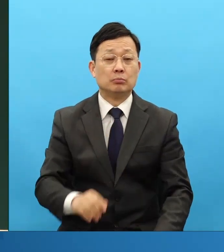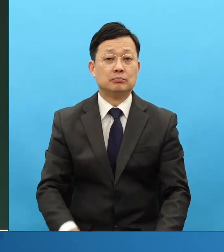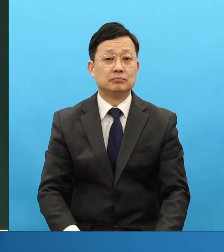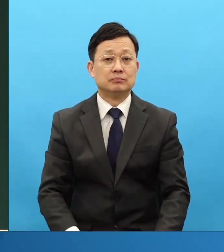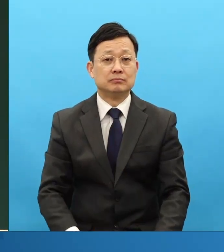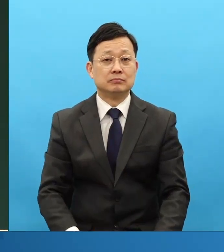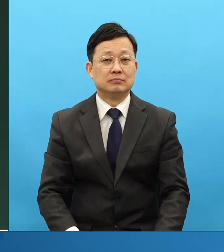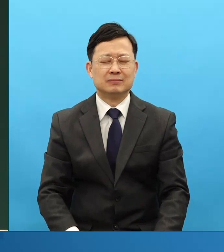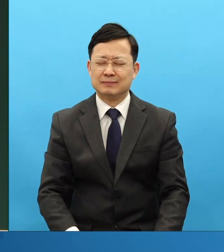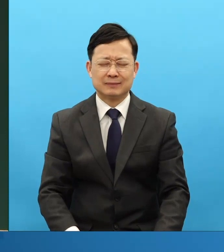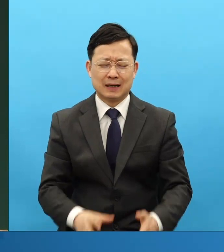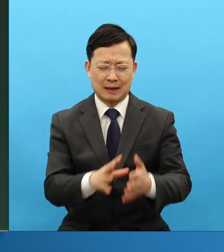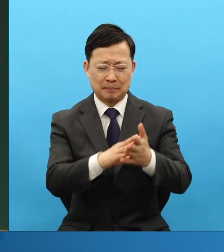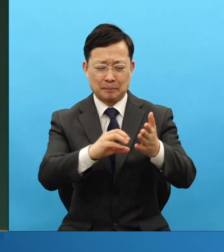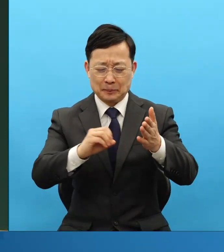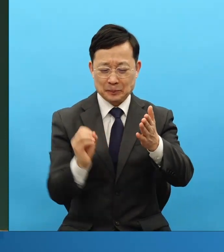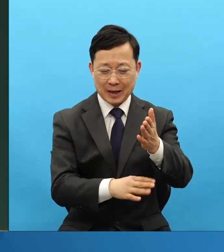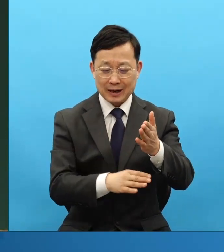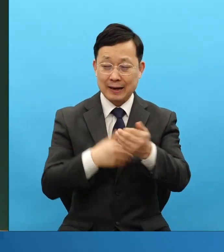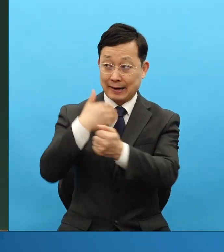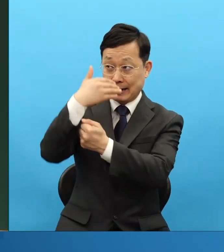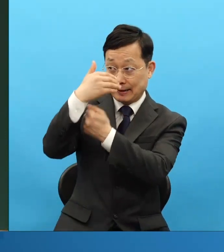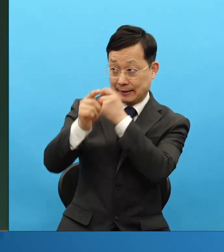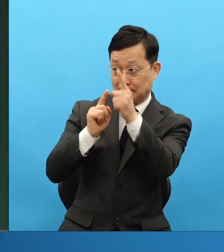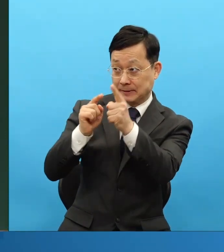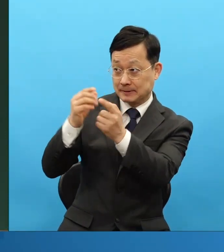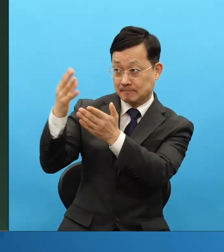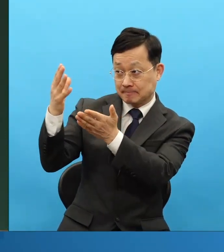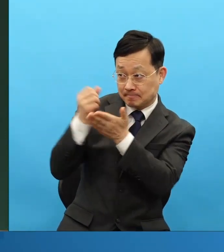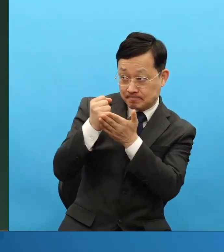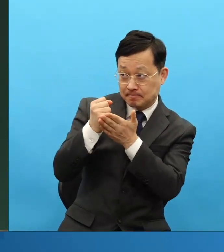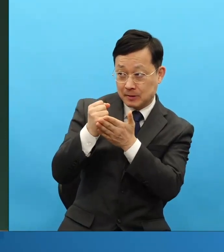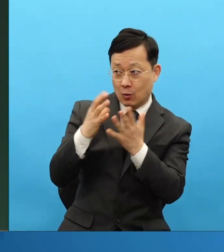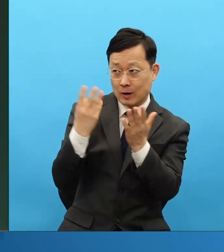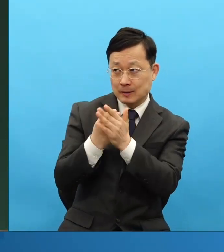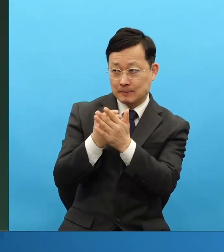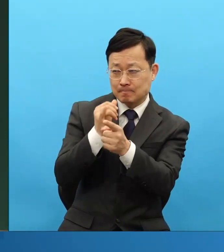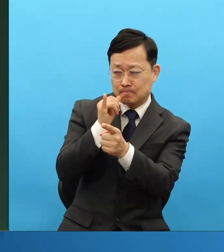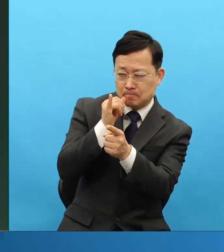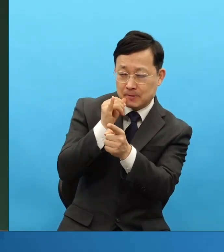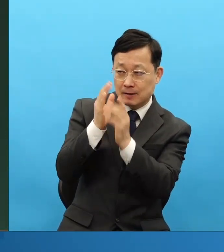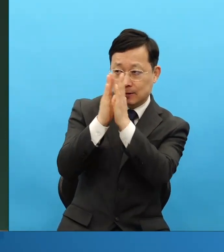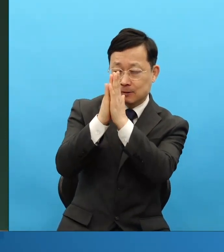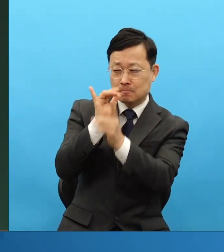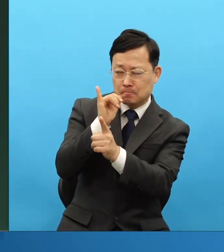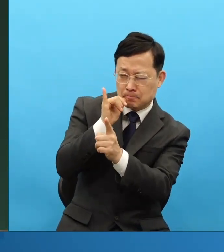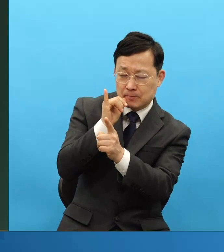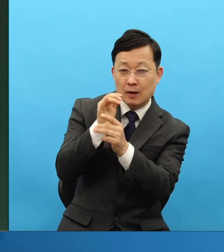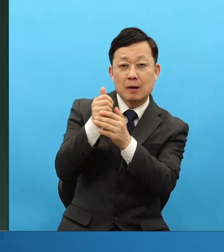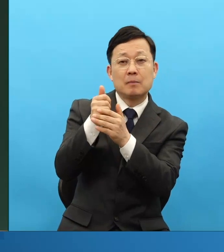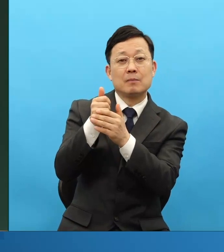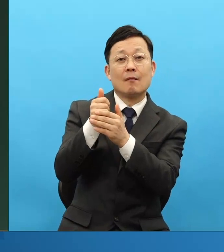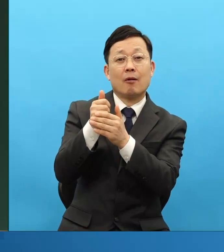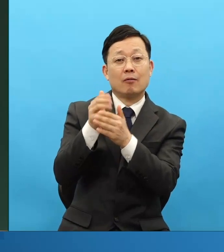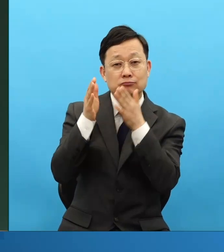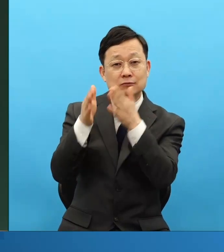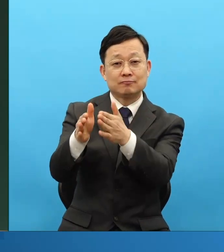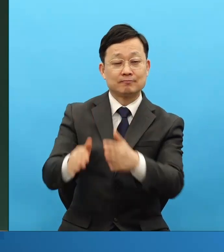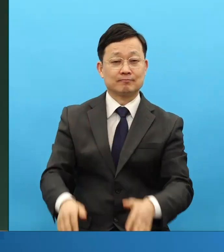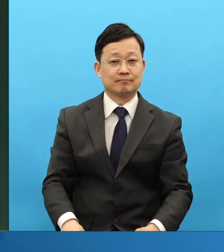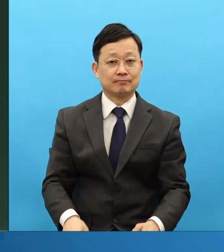말씀으로 중독되어야 돼요. 기도해 주세요. 그래서 오늘부터 24 산업인